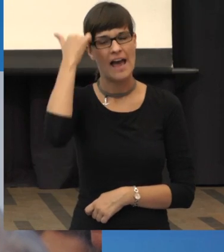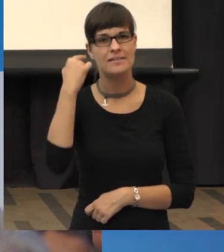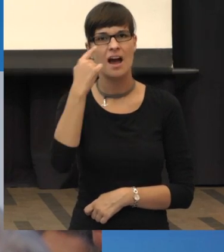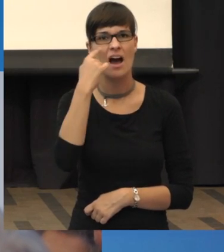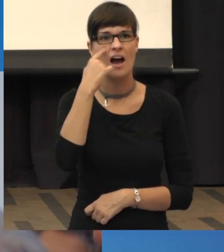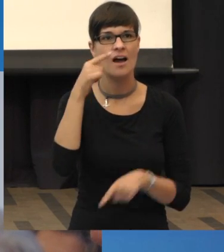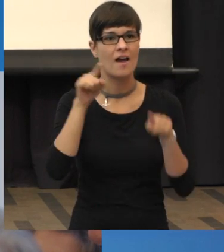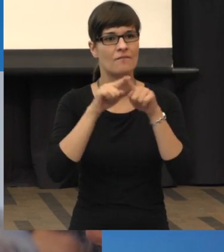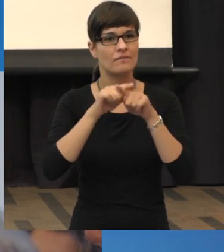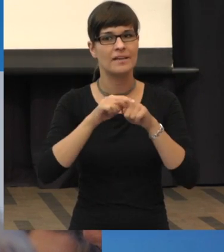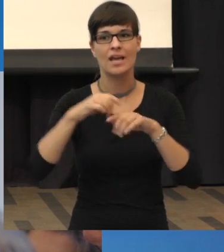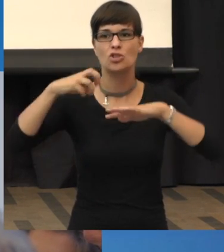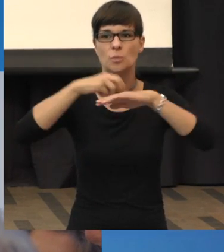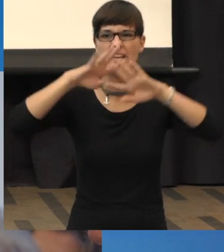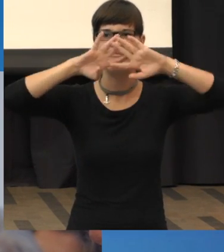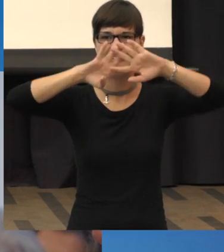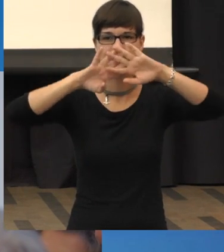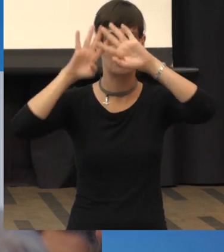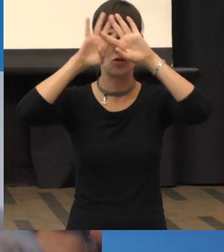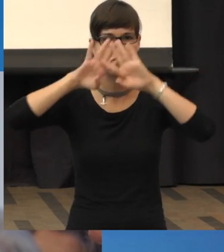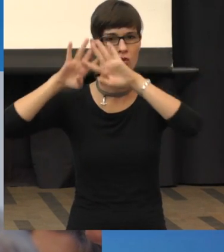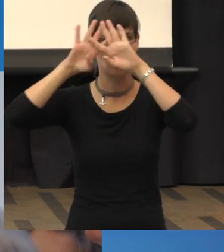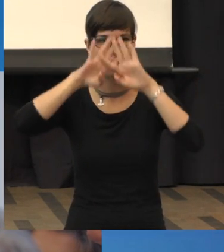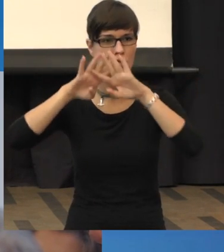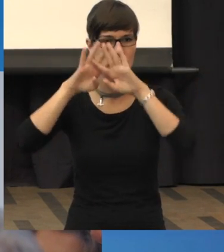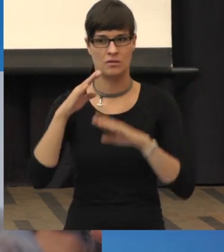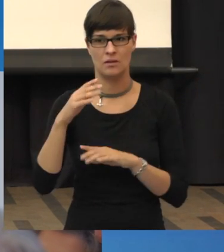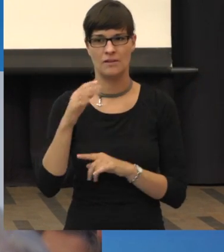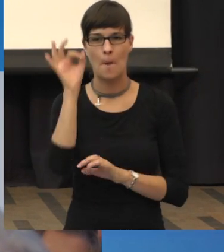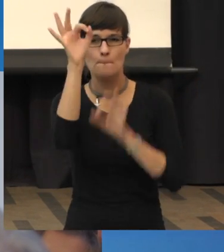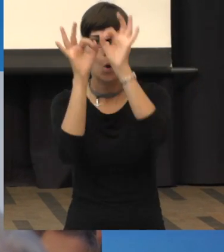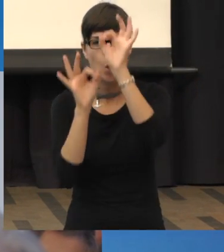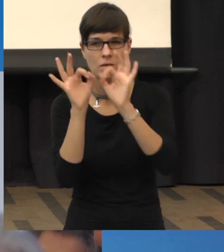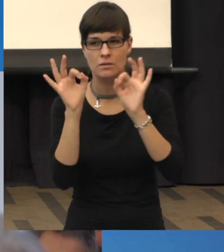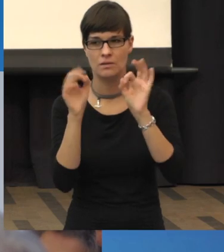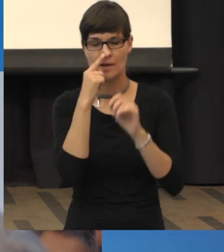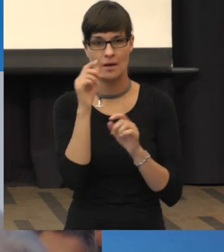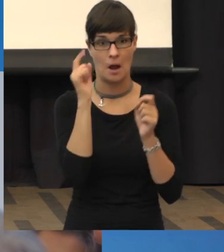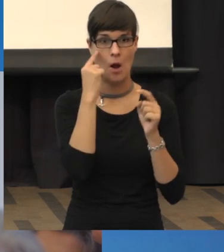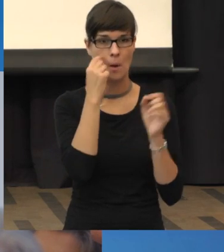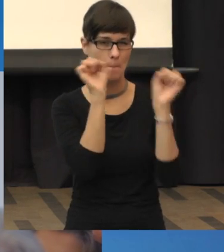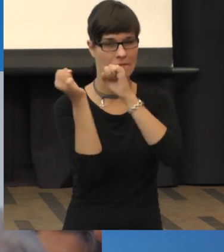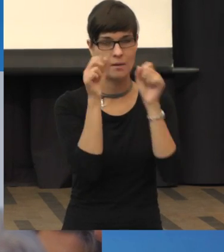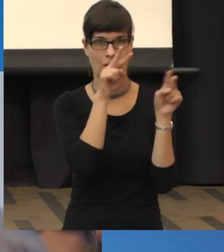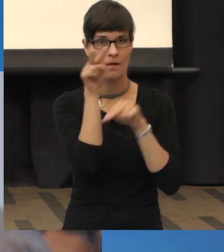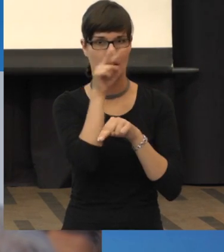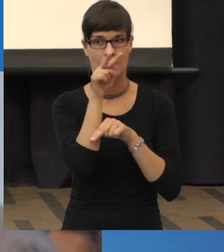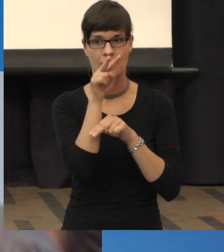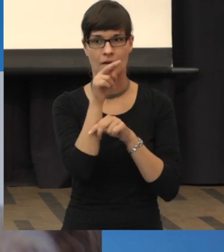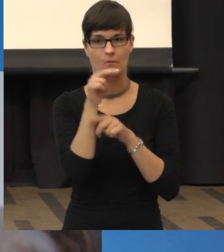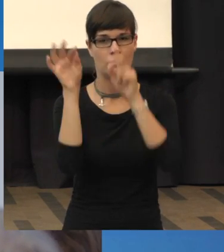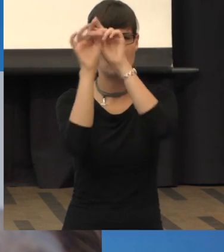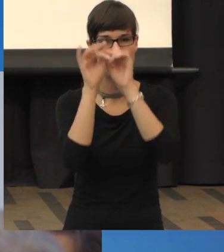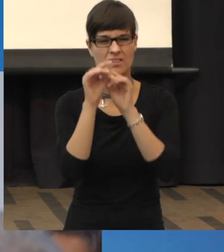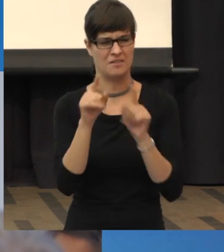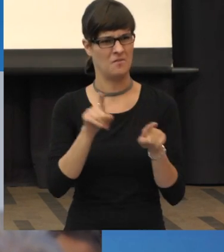jedes Mal, wenn ich das Auge bewege, habe ich kleine, mittlere, größere Punkte, die furchtbar stören. Man meint, es fliegt ein Vogel vor